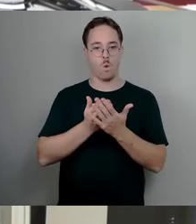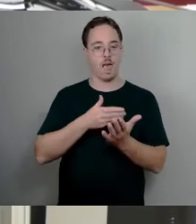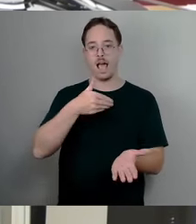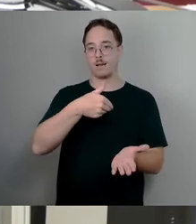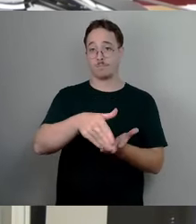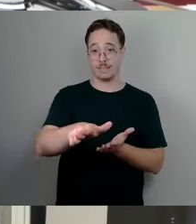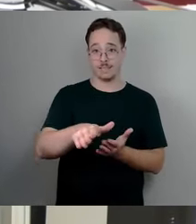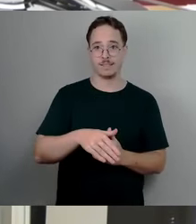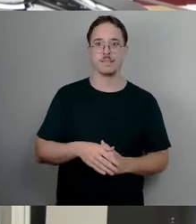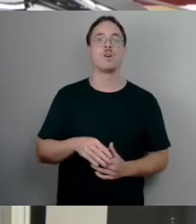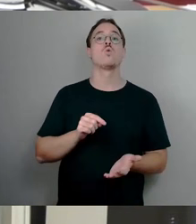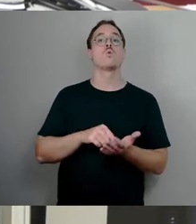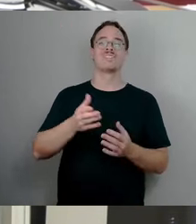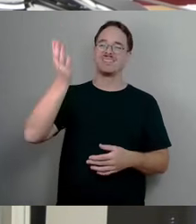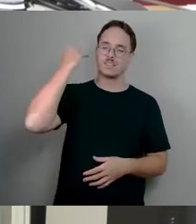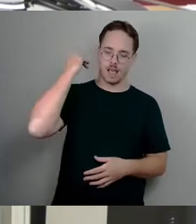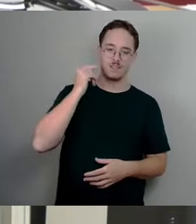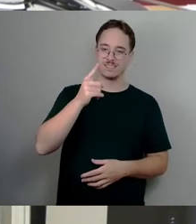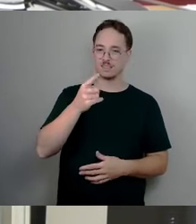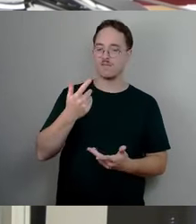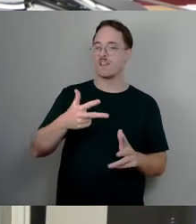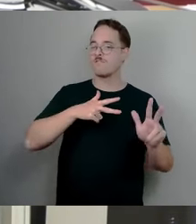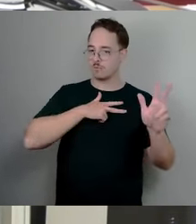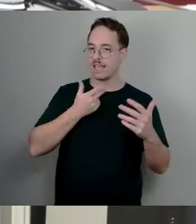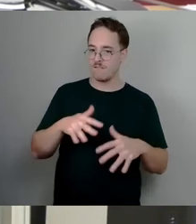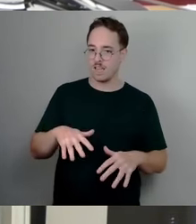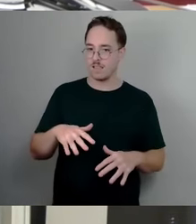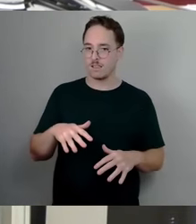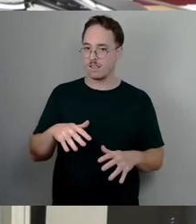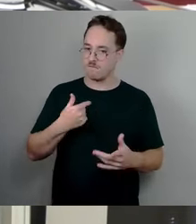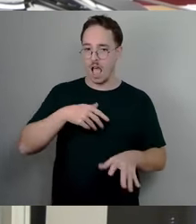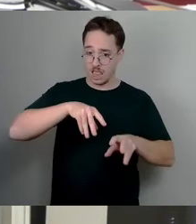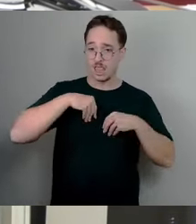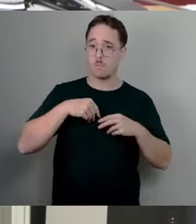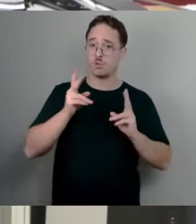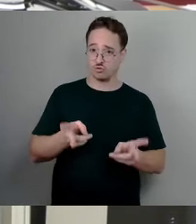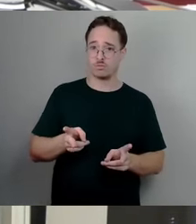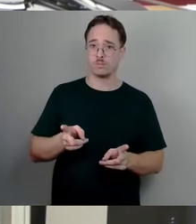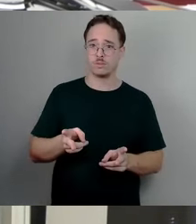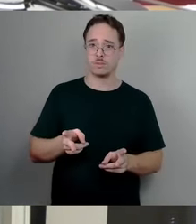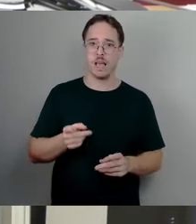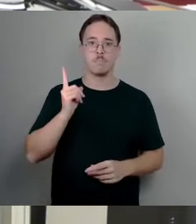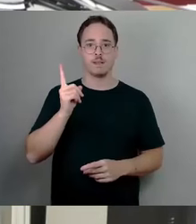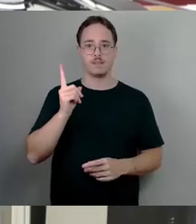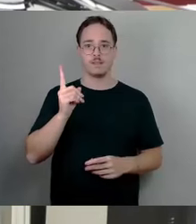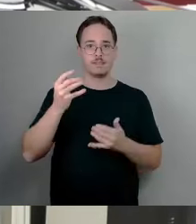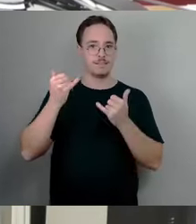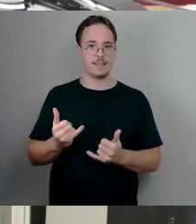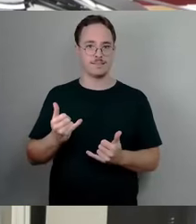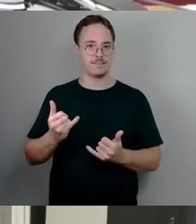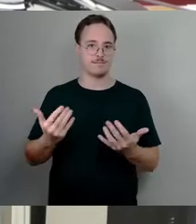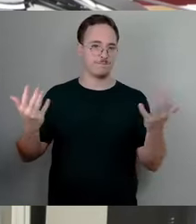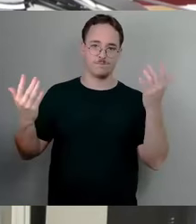uns nicht gegen dieses eigentliche Versprechen gewandt haben. Weil wir kennen jetzt alle durch Presseveröffentlichungen,